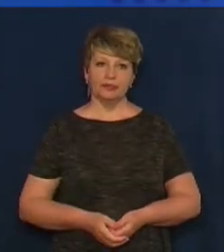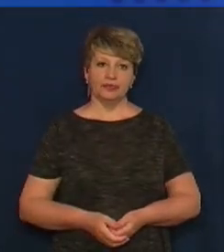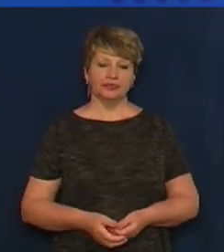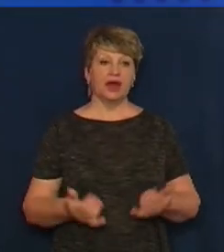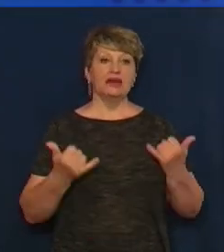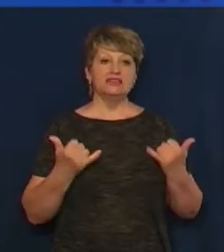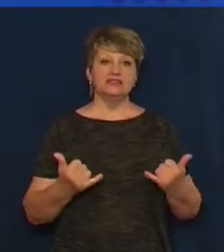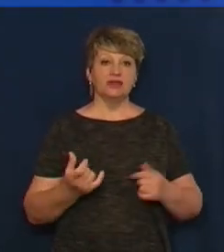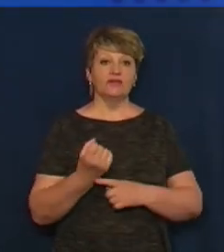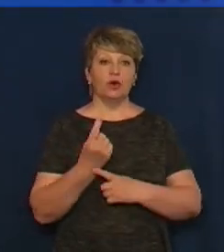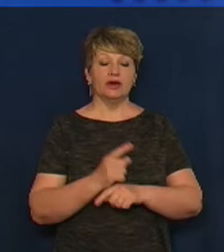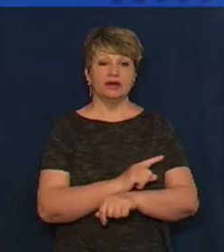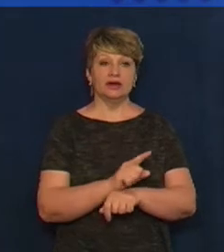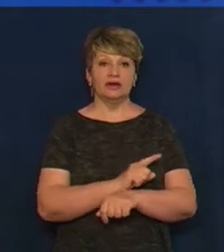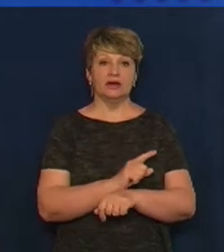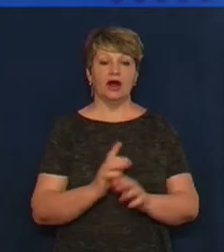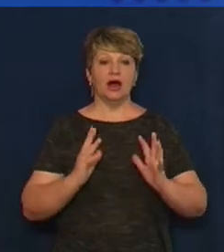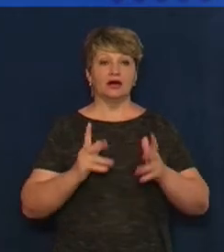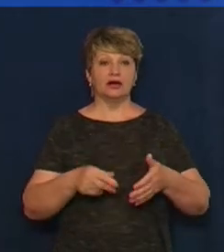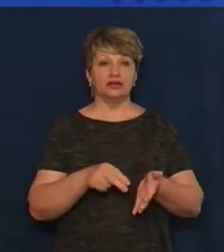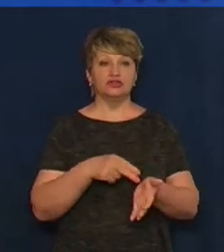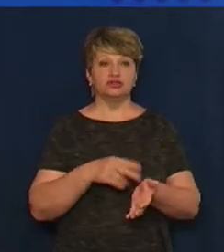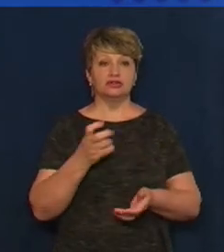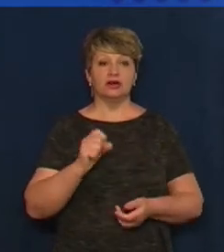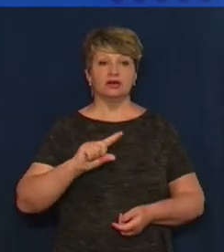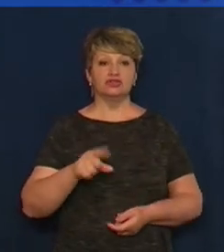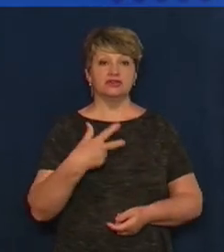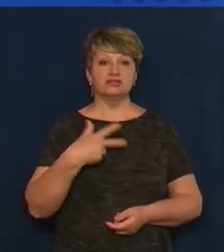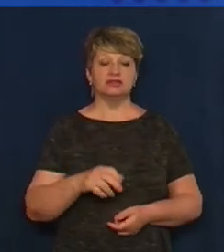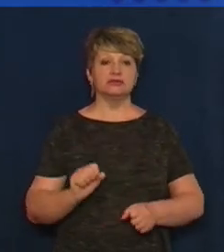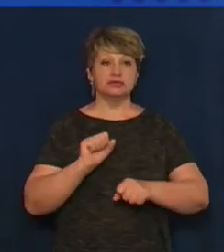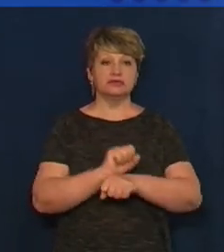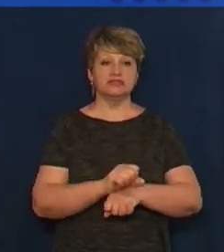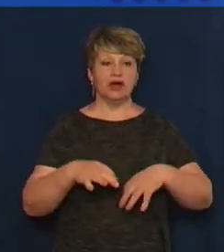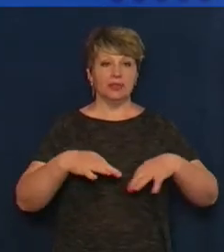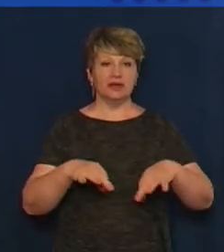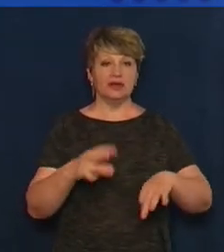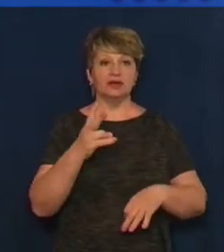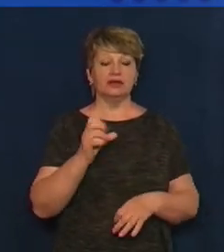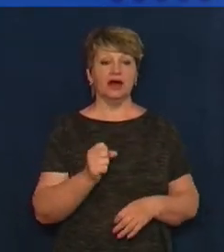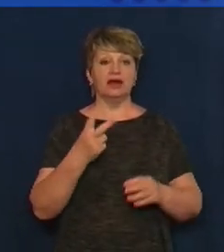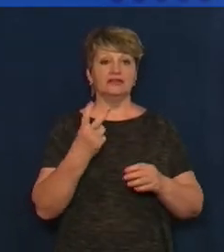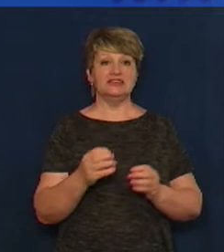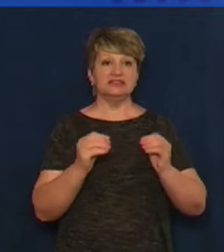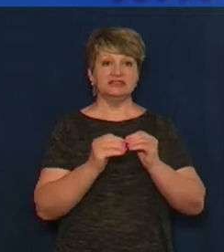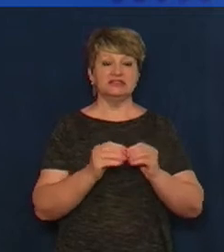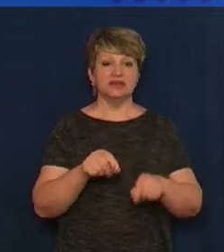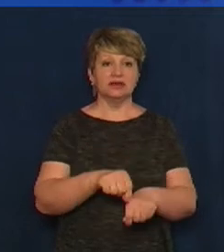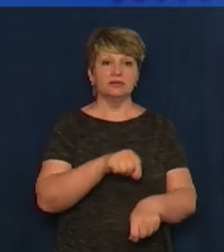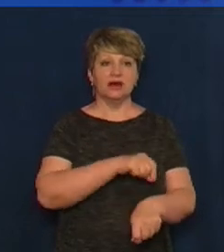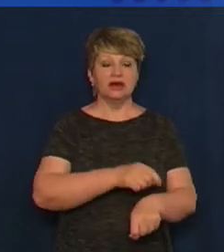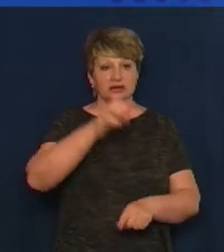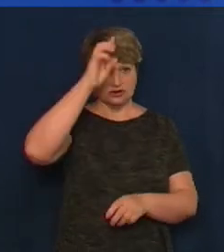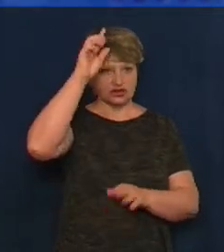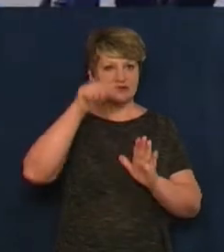Сьогодні об 11-й годині аграрії Черкащини на півтори години обмежили рух транспорту на 210-му кілометрі дороги державного значення